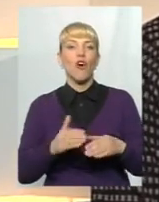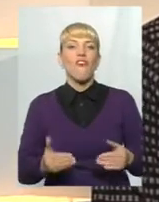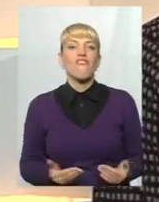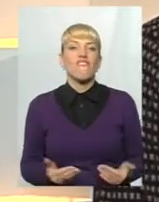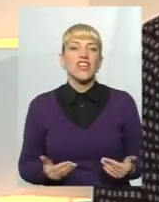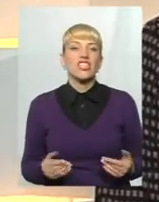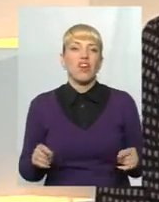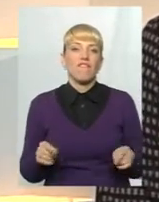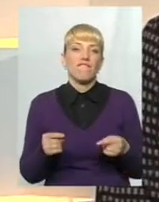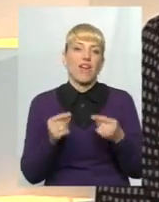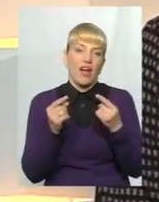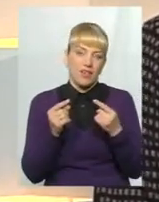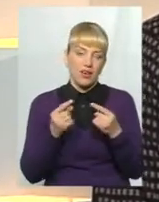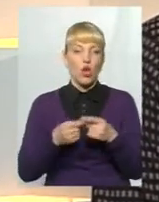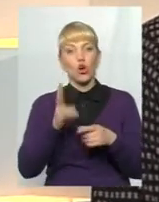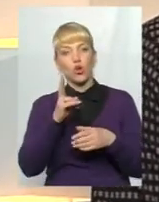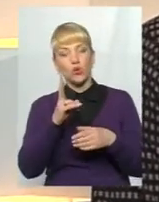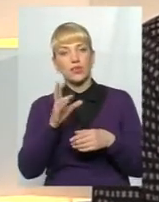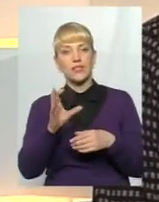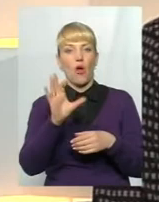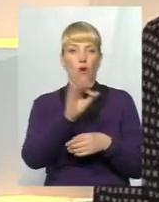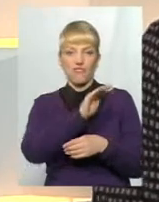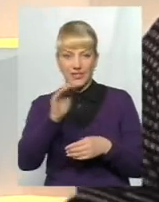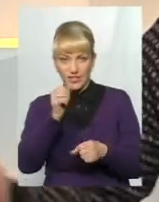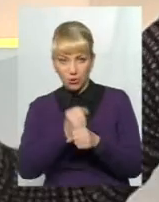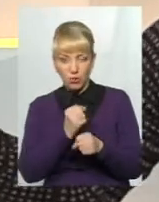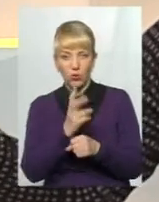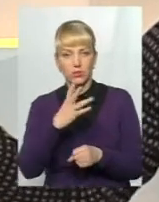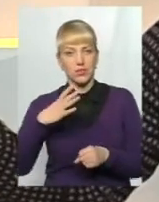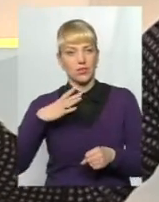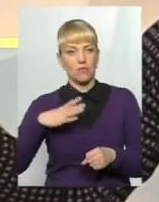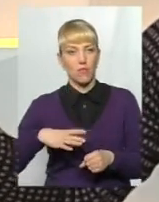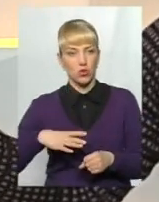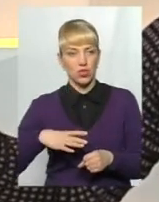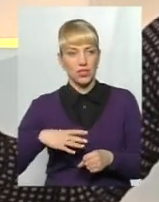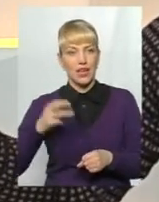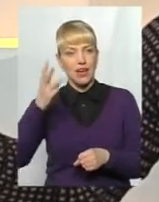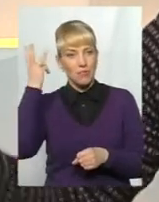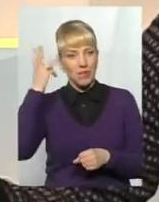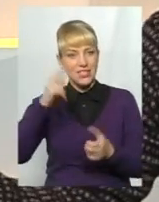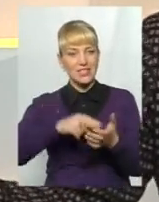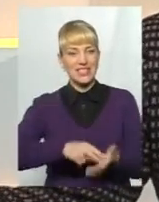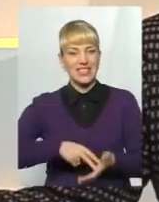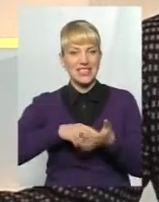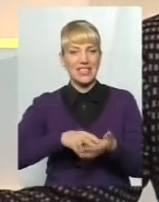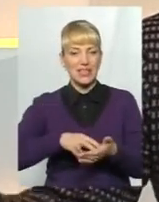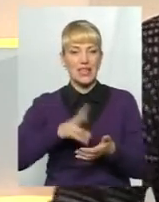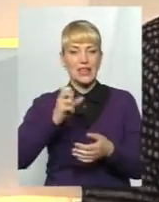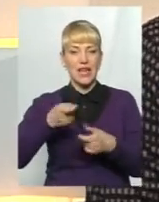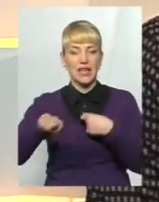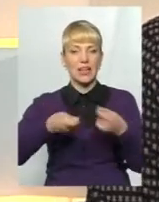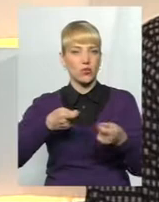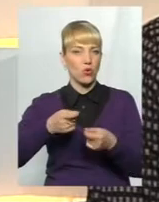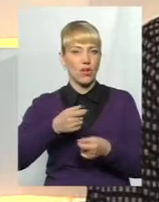працює офіційно, хтось змушений в Мальницькому стояти на ринку неофіційно.